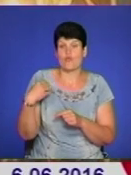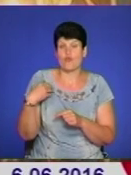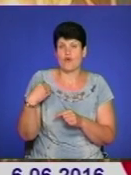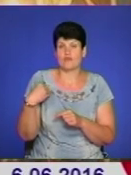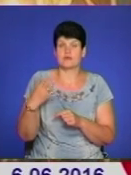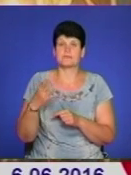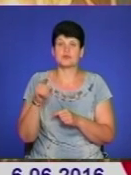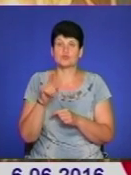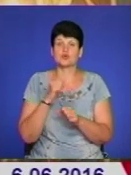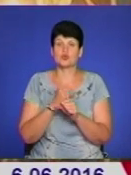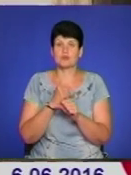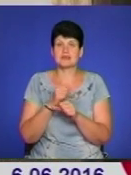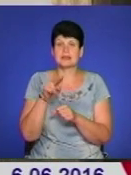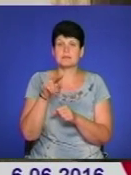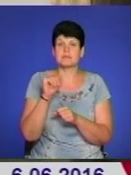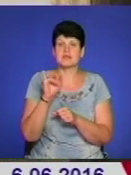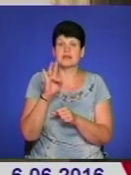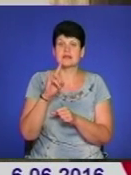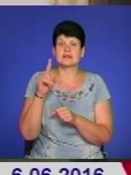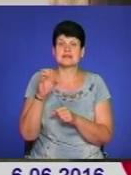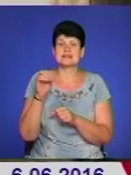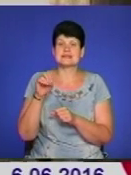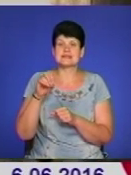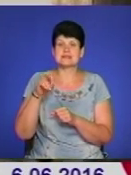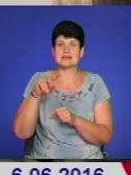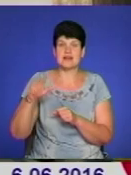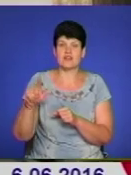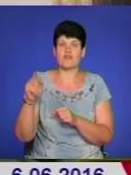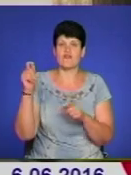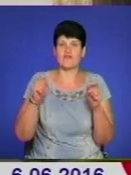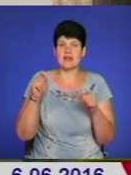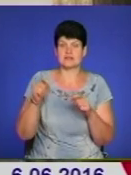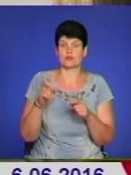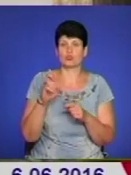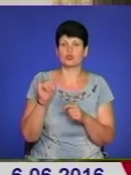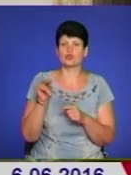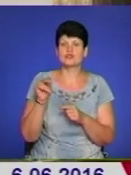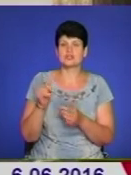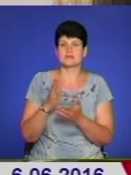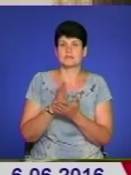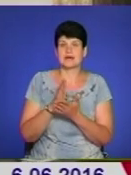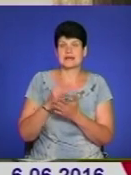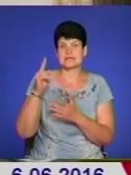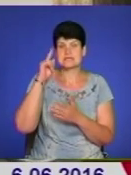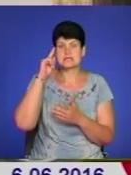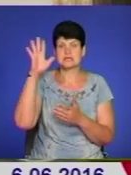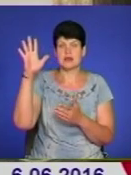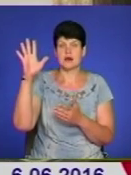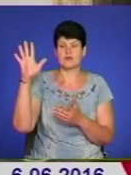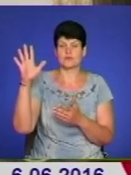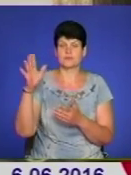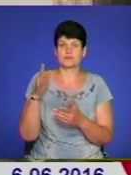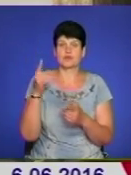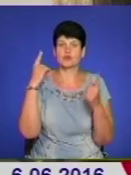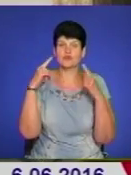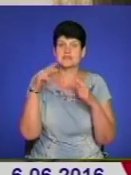що було би добре, якби взагалі зробити Пінзельфест. Ви в Бучачі купаєтеся в славі геніального творця-скульптора